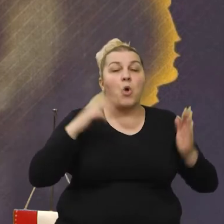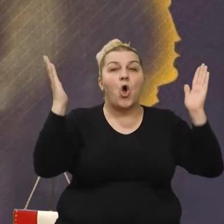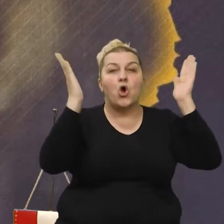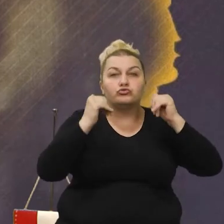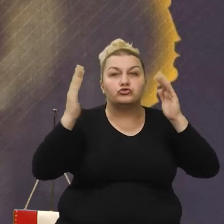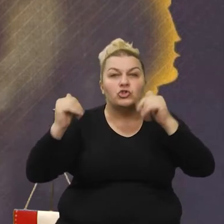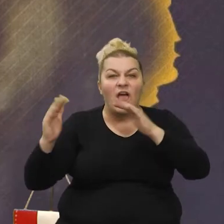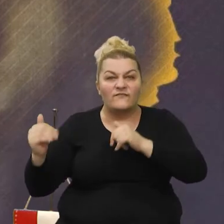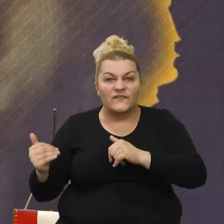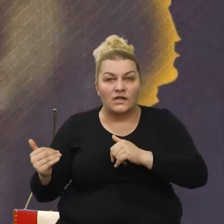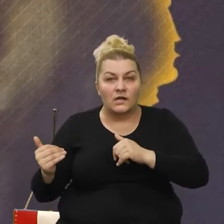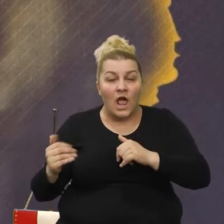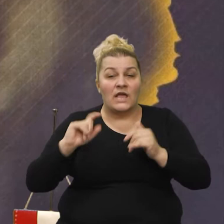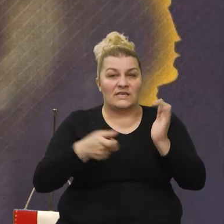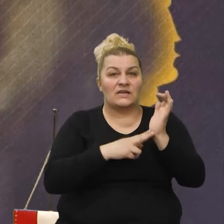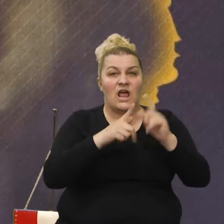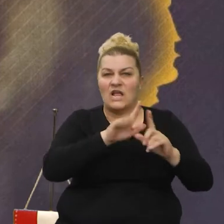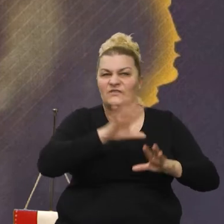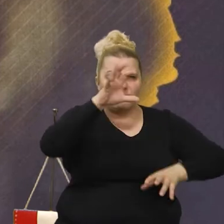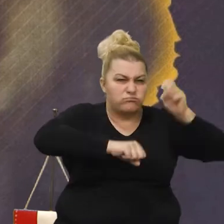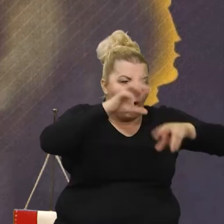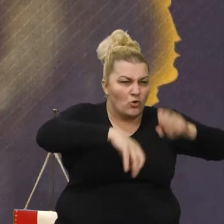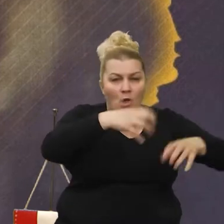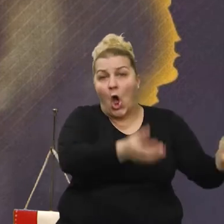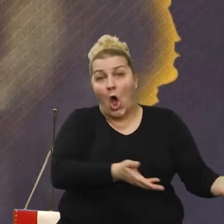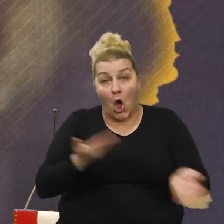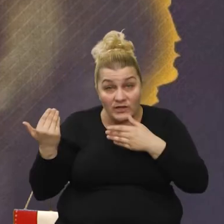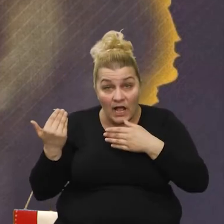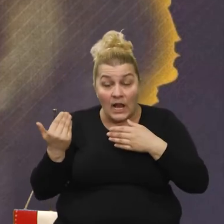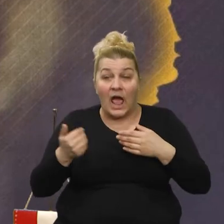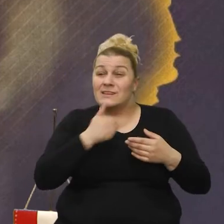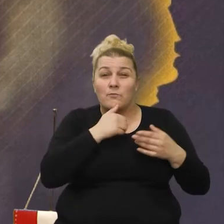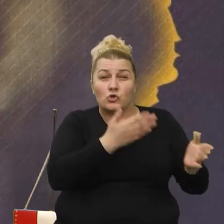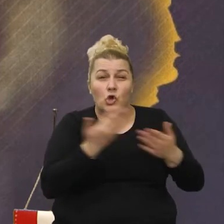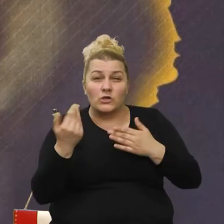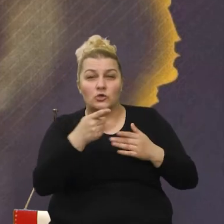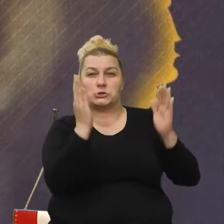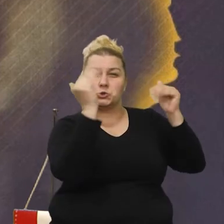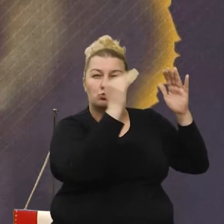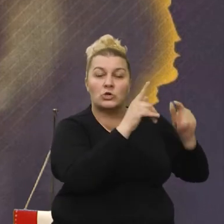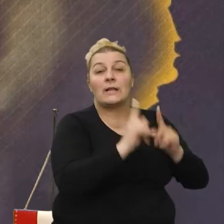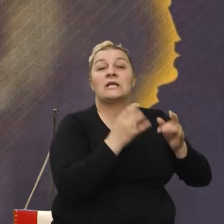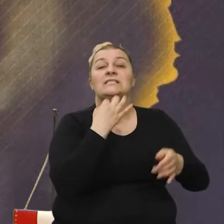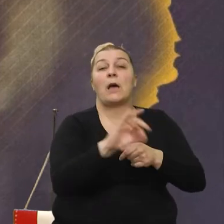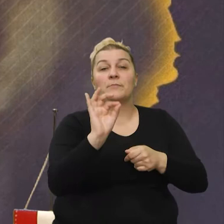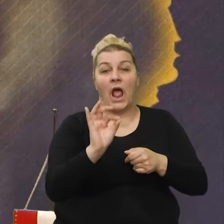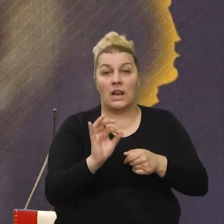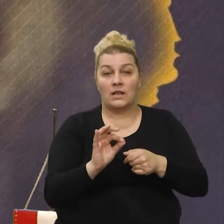Oni su sve što su mogli odnijeti, odnijeli, a što nisu mogli odnijeti, to su srušili ili zapalili.